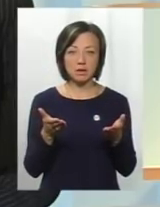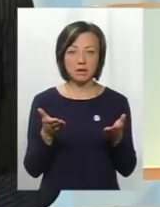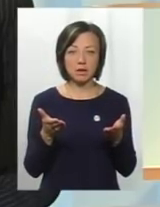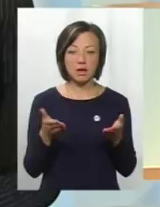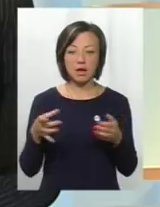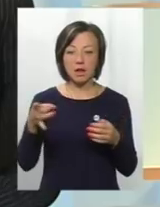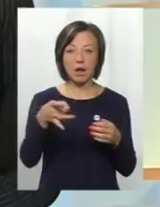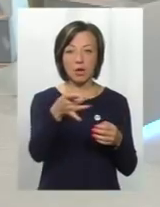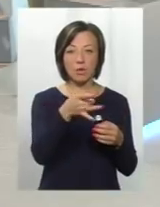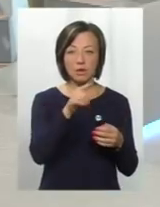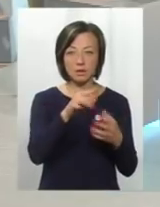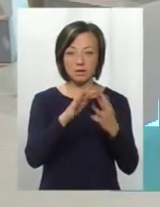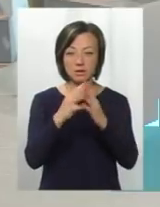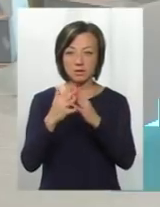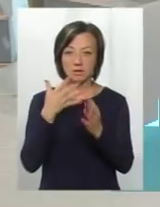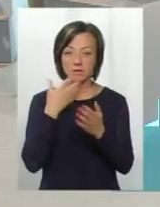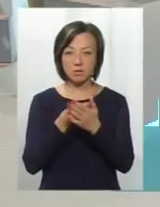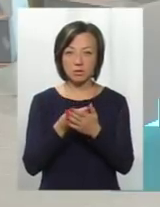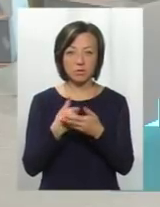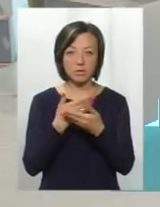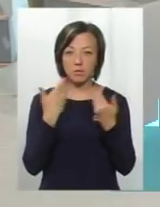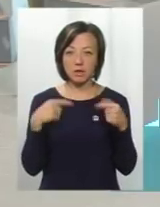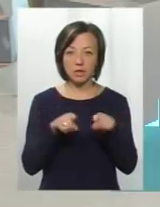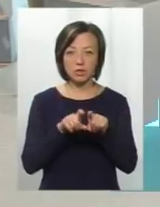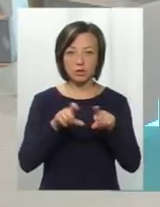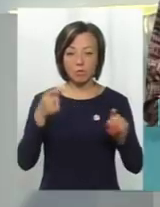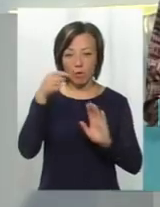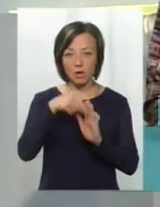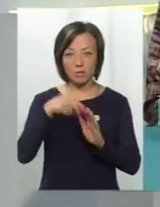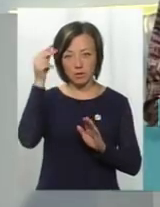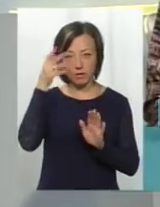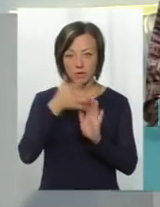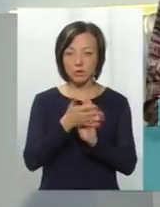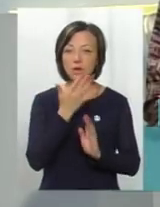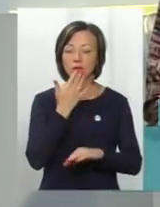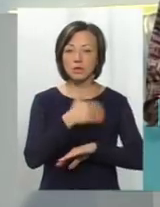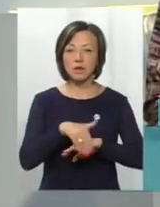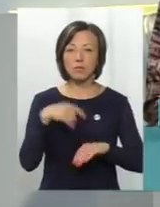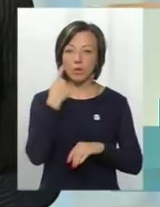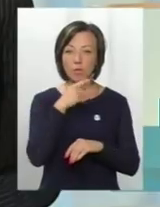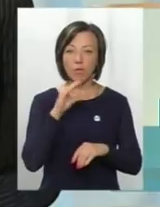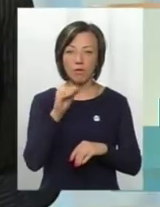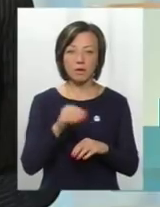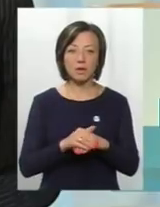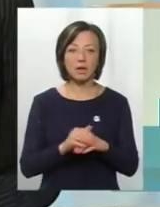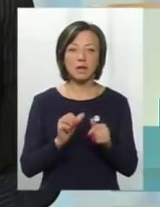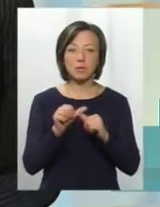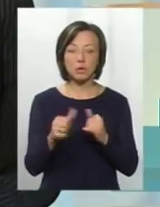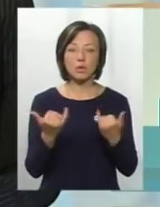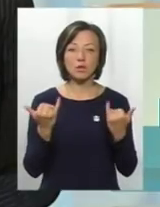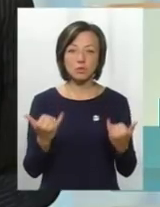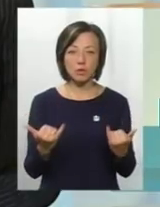мікрорайони, тобто ті населені пункти, ми не маємо таких шкіл із поглибленим вивченням іноземної мови. Крім того, на сьогодні